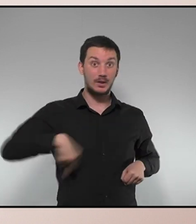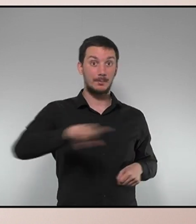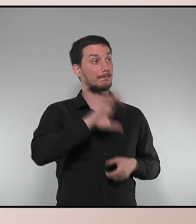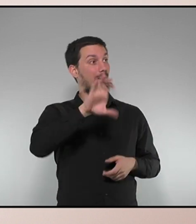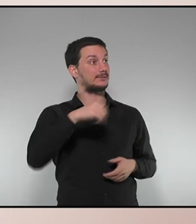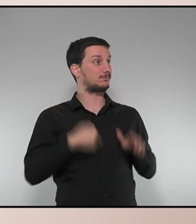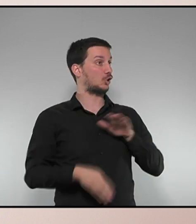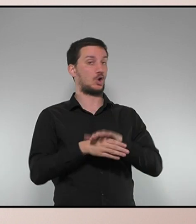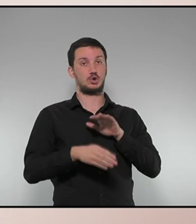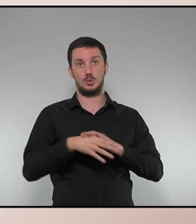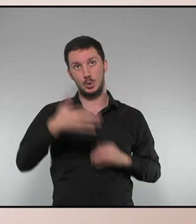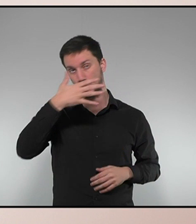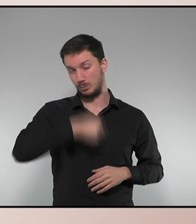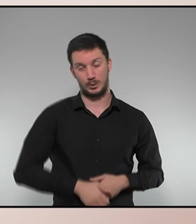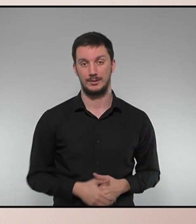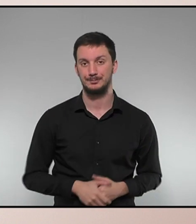continuar.